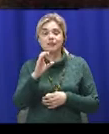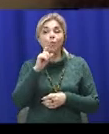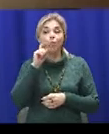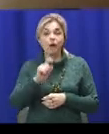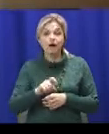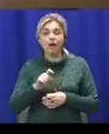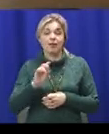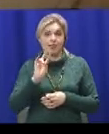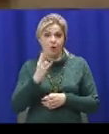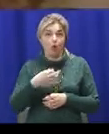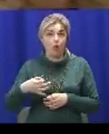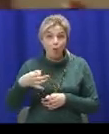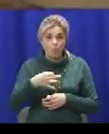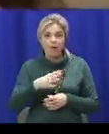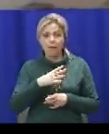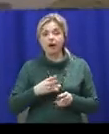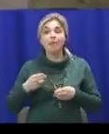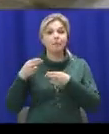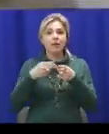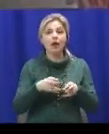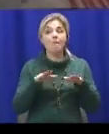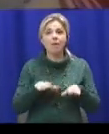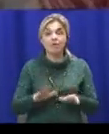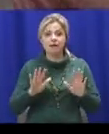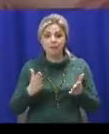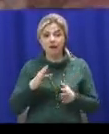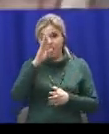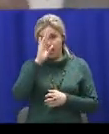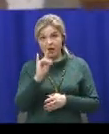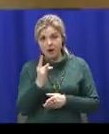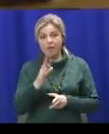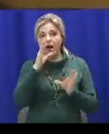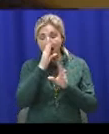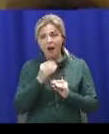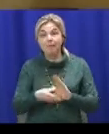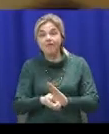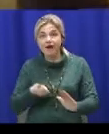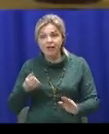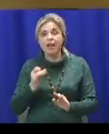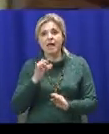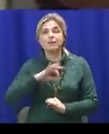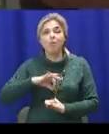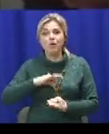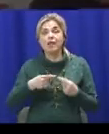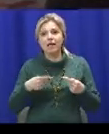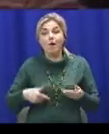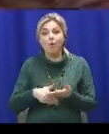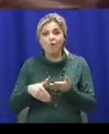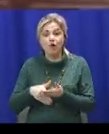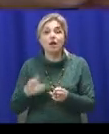Миколаївській області пробулих на місце події хлопчика вдалося звільнити, використовуючи підручні засоби, без